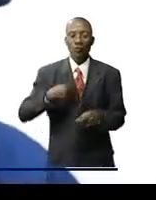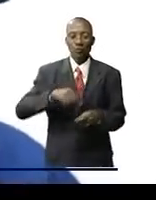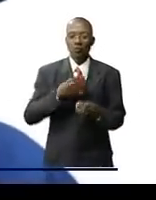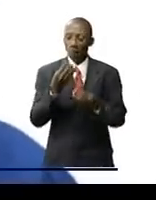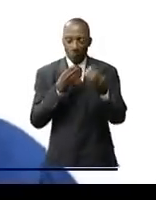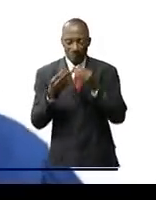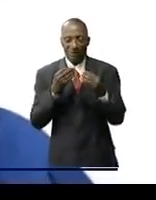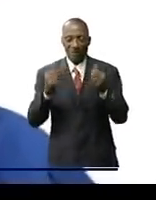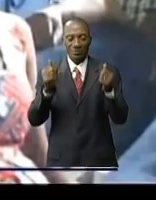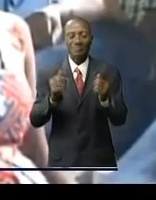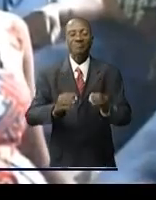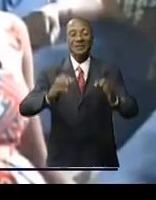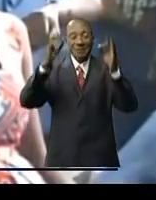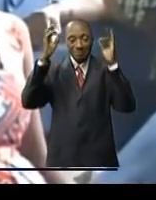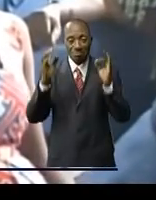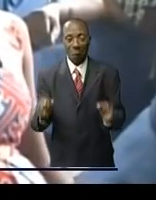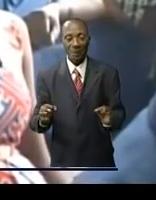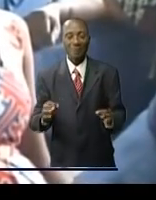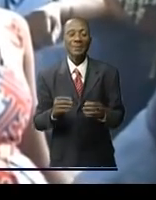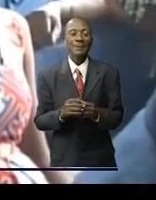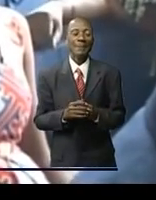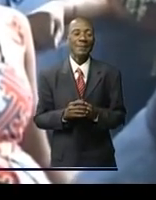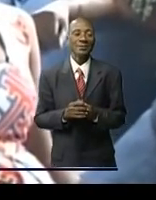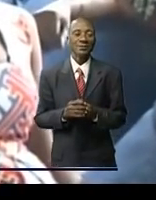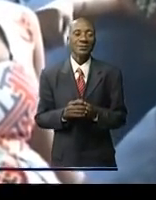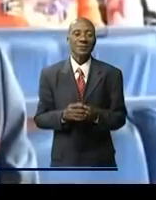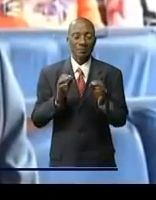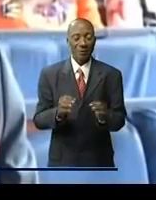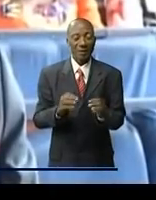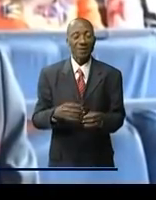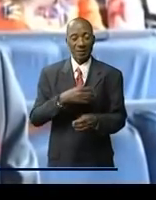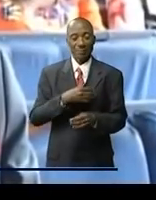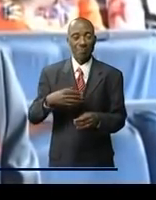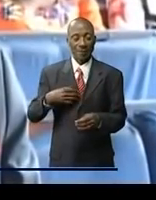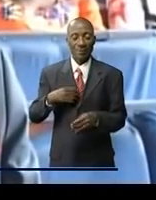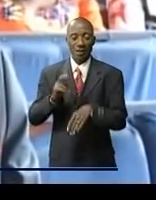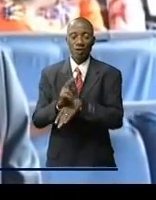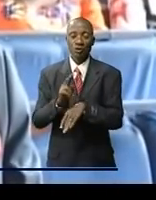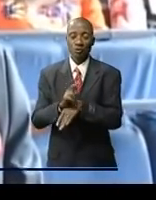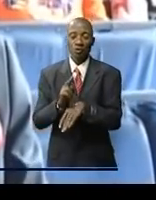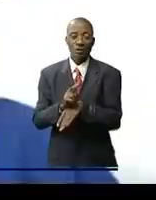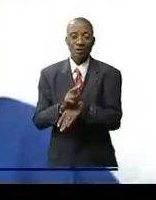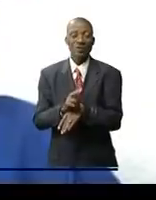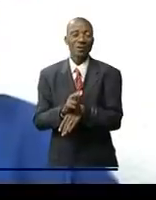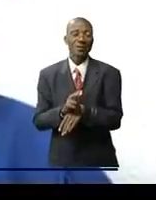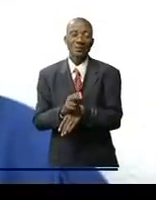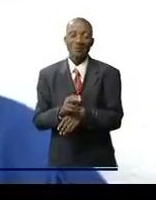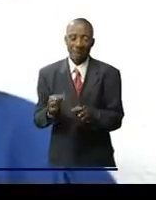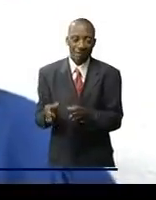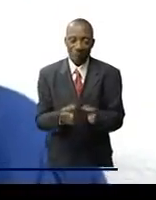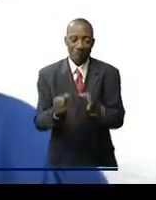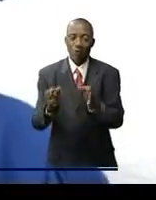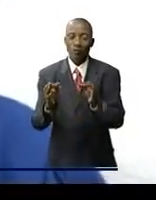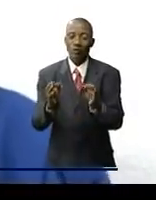côté de ça les pratiques utilisées par les maraîchers dans les sites font que